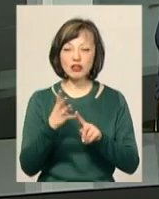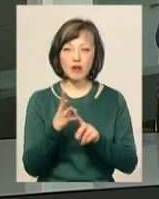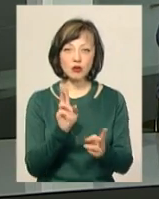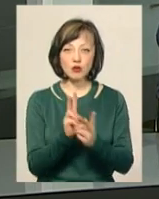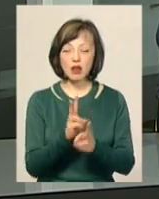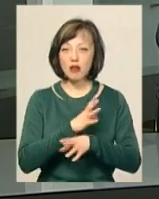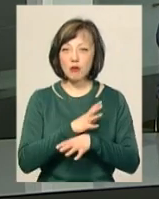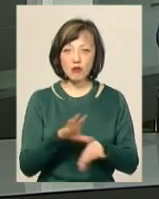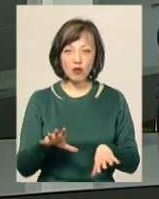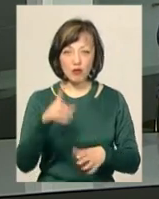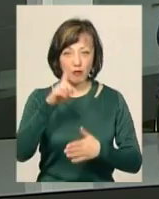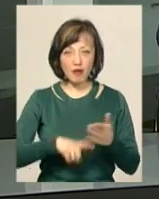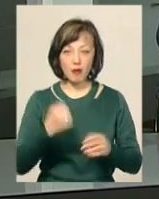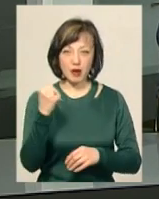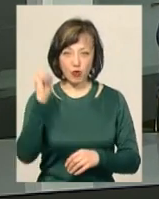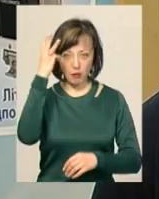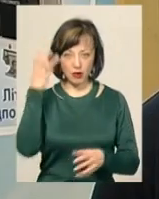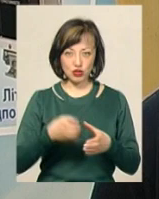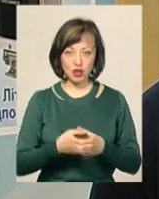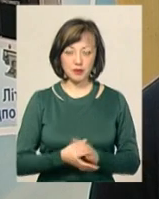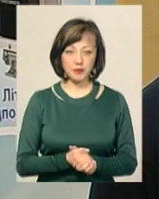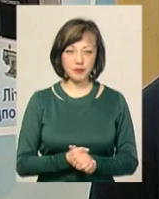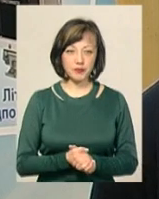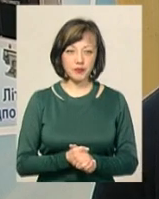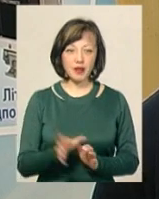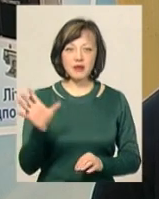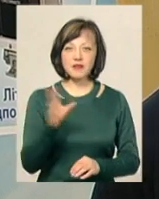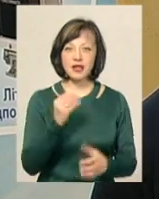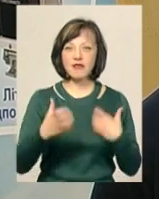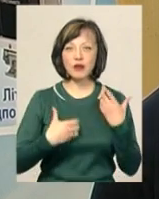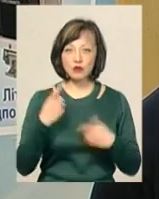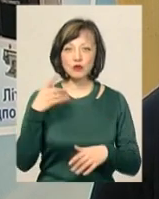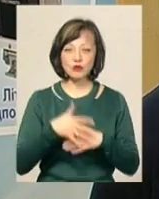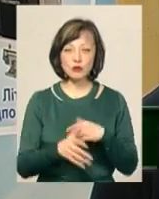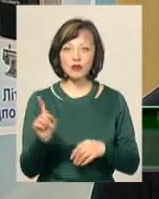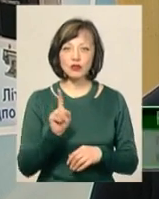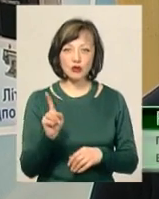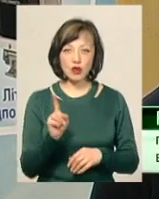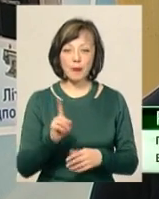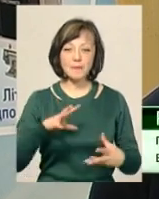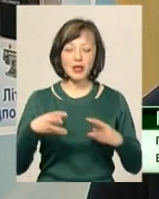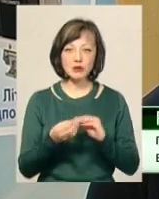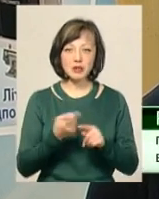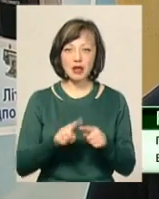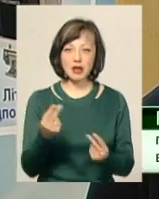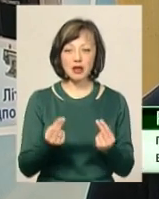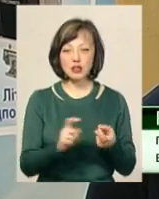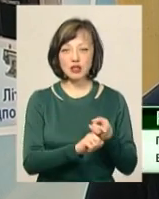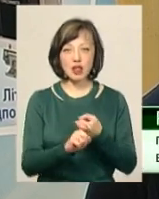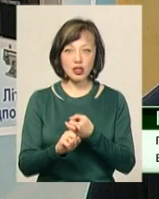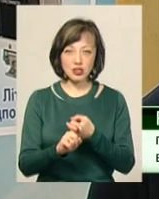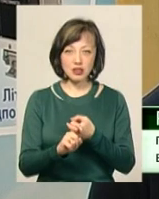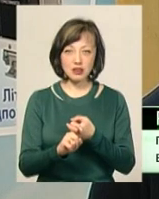партії не було гарантії на перемогу хмельничан. Для всіх хвилююче, зрозуміло, що від підсумки цієї гри залежить,